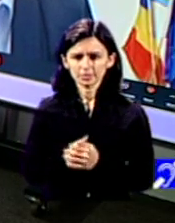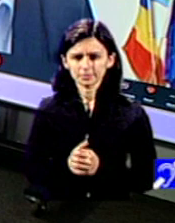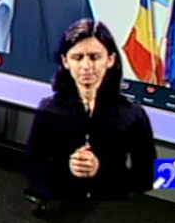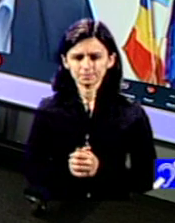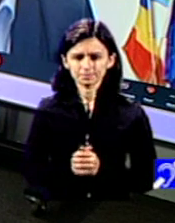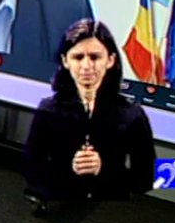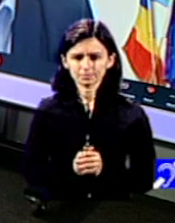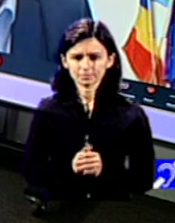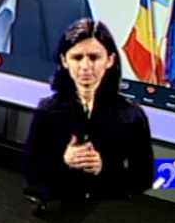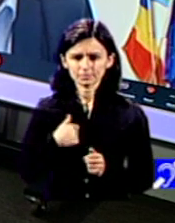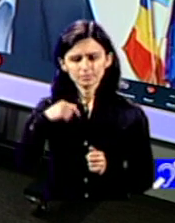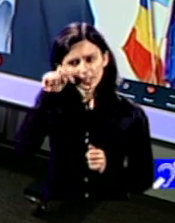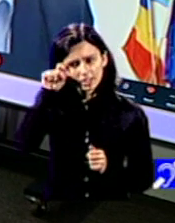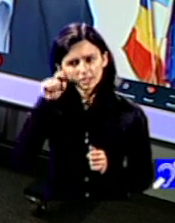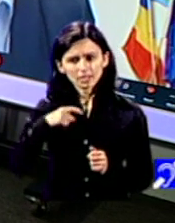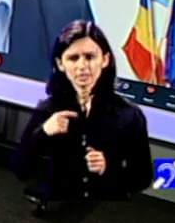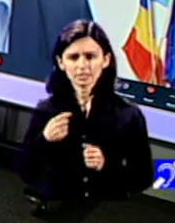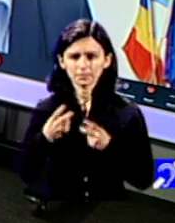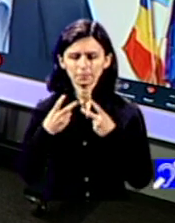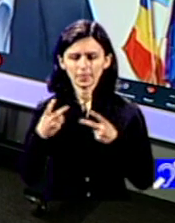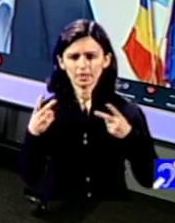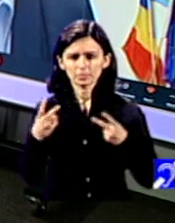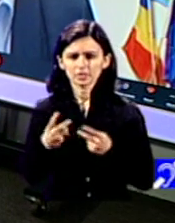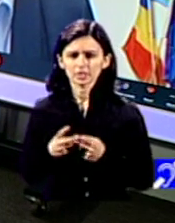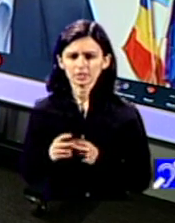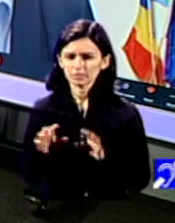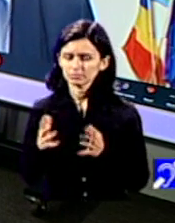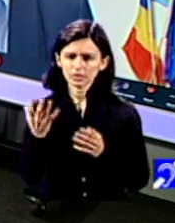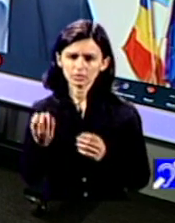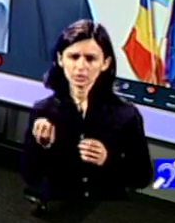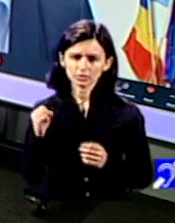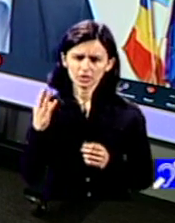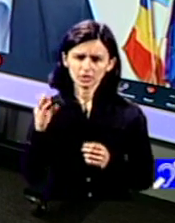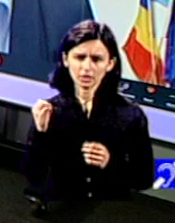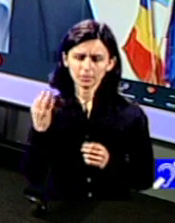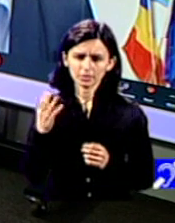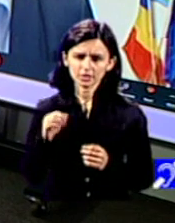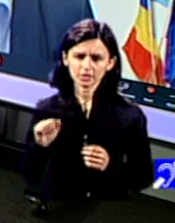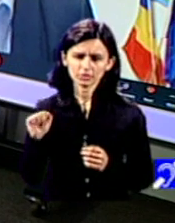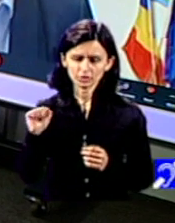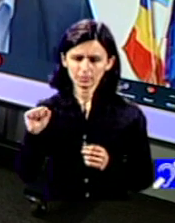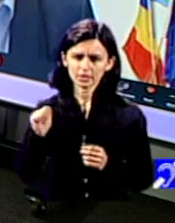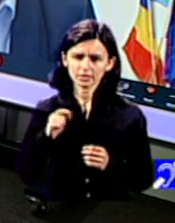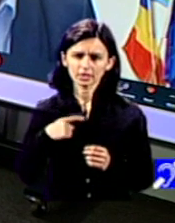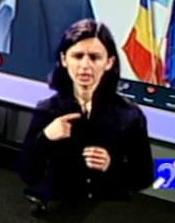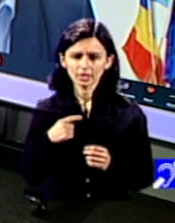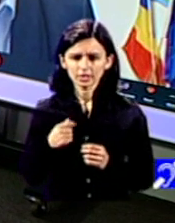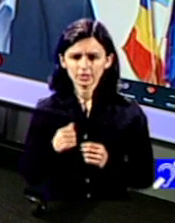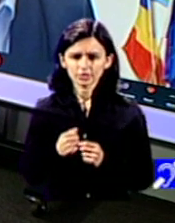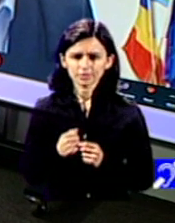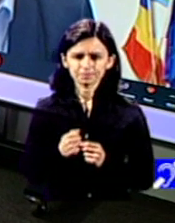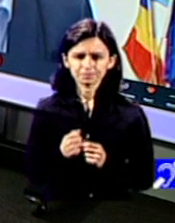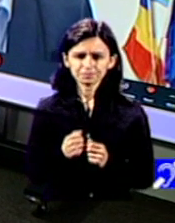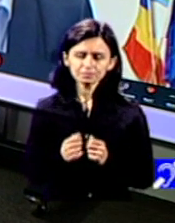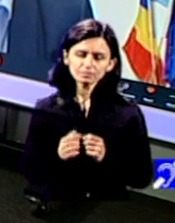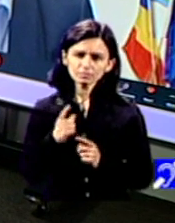pare important indiferent de doctrina politică că ești de stânga că ești de dreapta dacă vrei să mergi pe ideea de stânga că e vorba